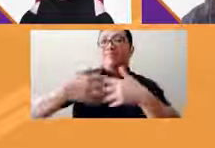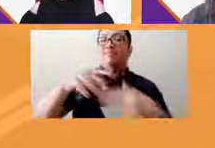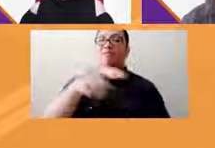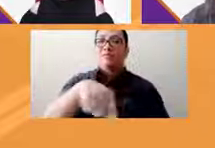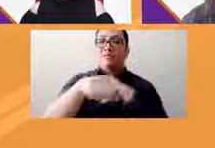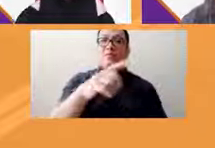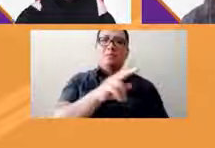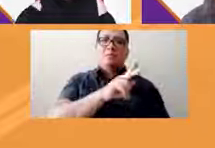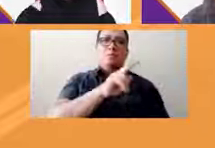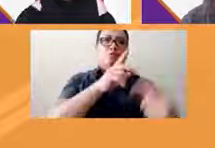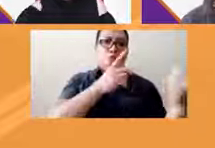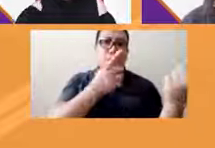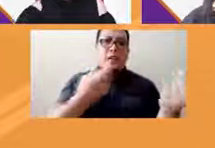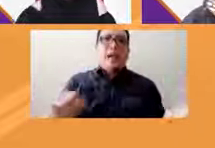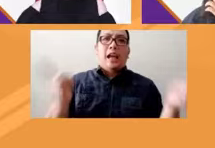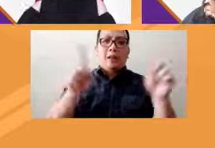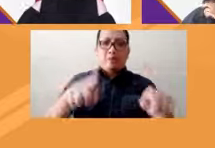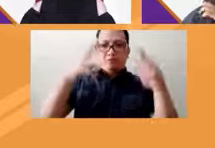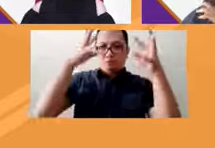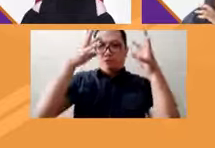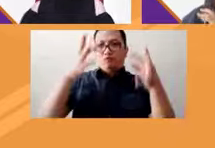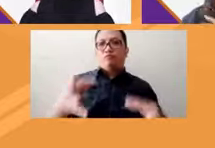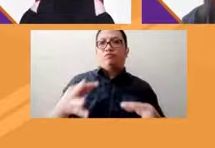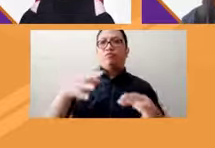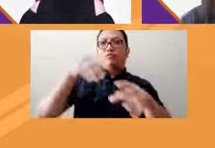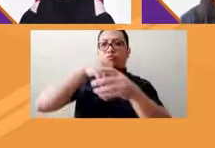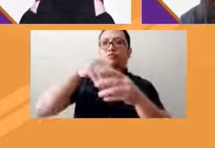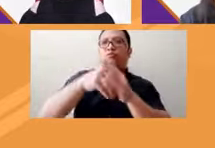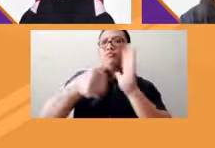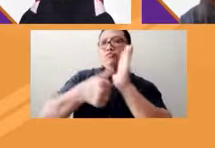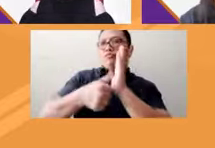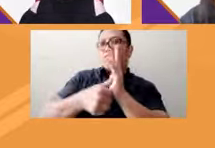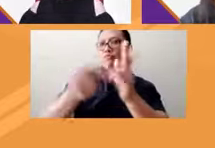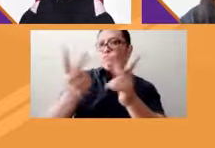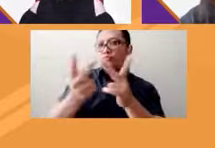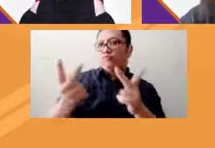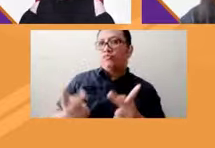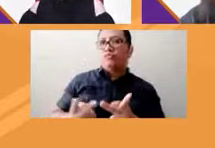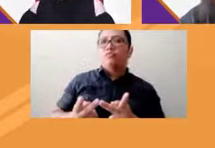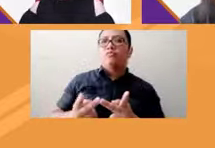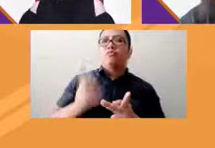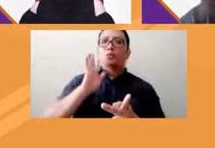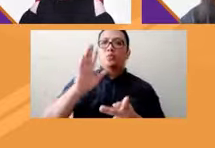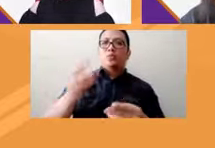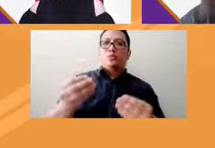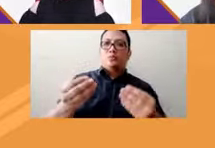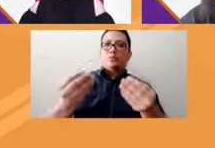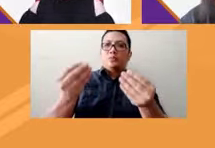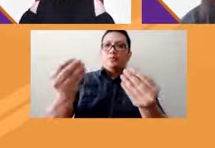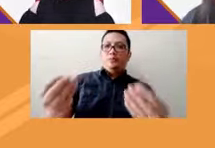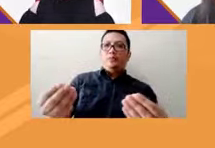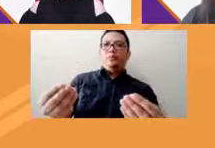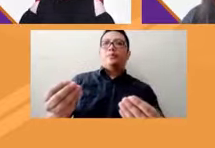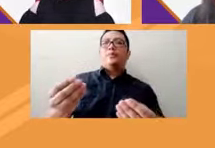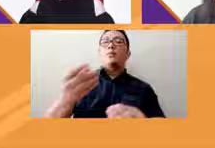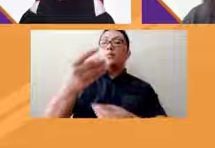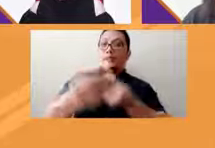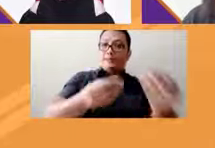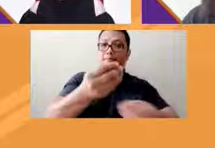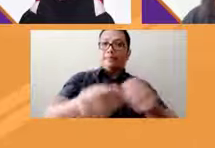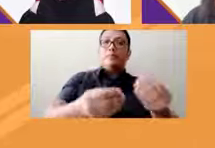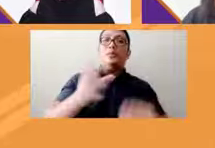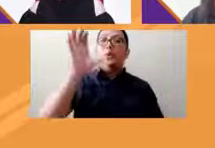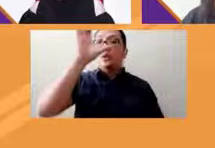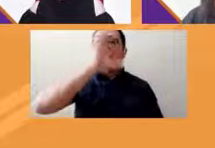makapangyayari, yung decisive doon sa loob ng presidito. Sila yung tagibigay ng balota, sila yung maghahanap ng